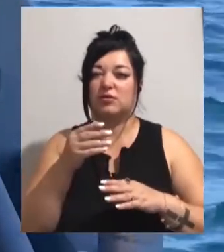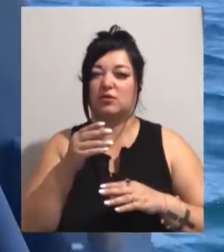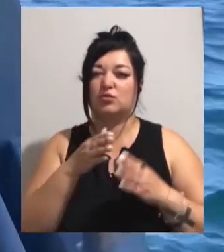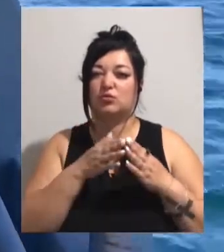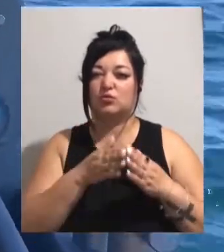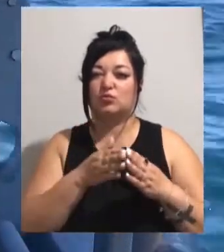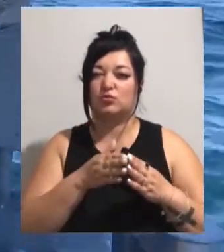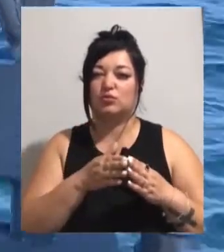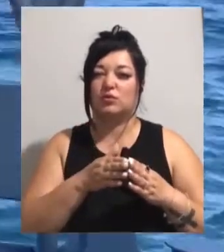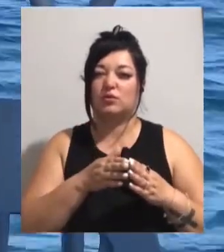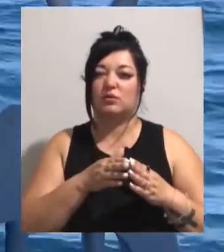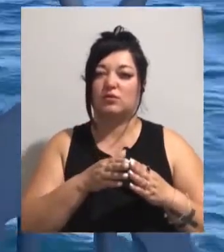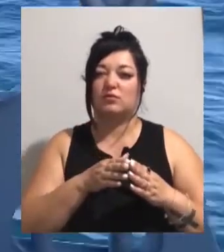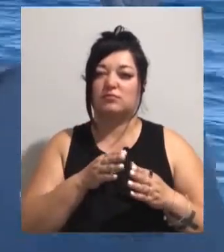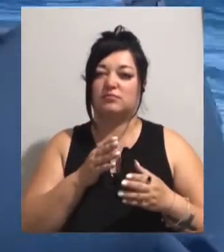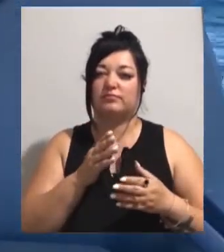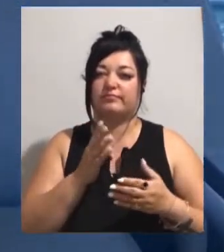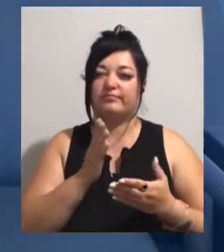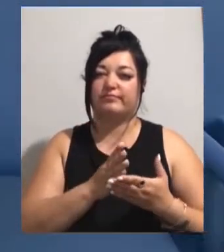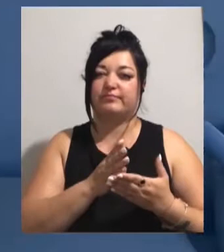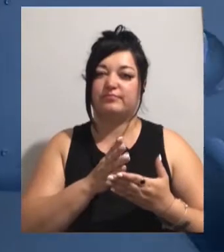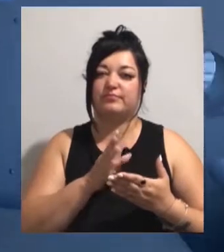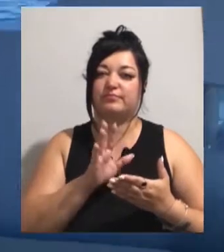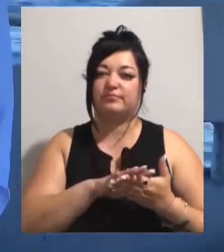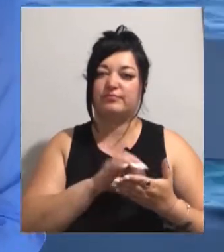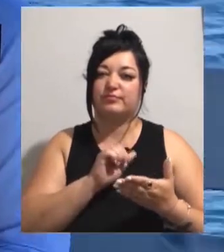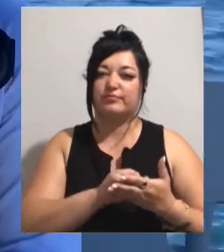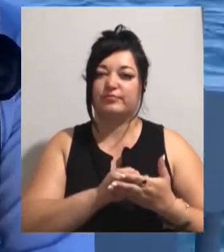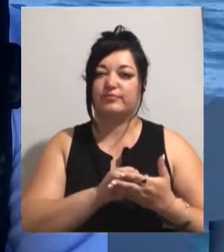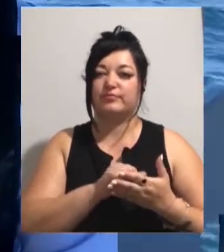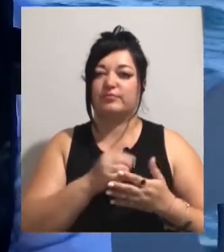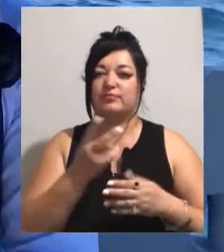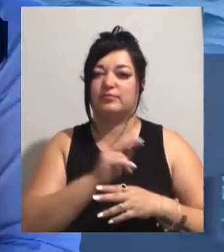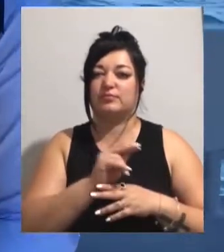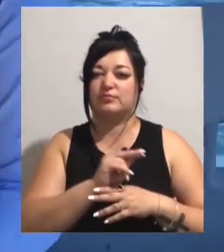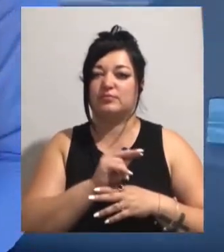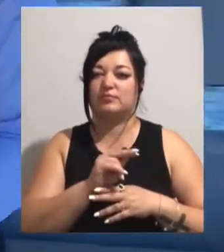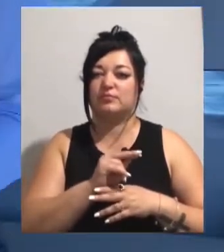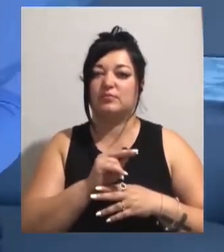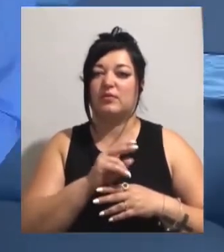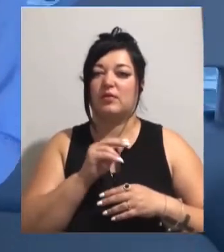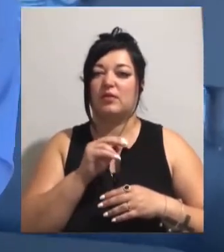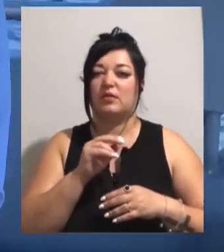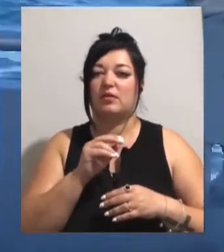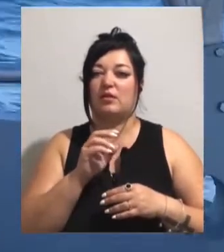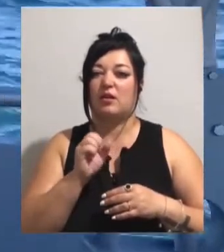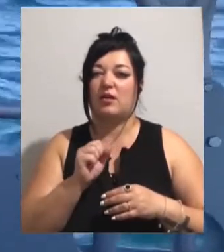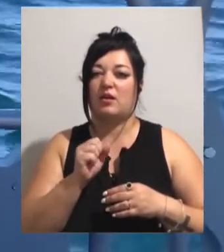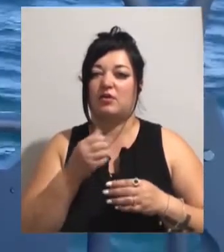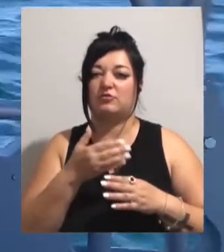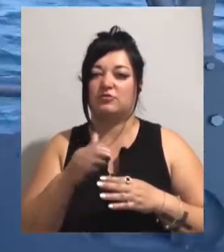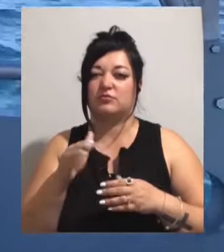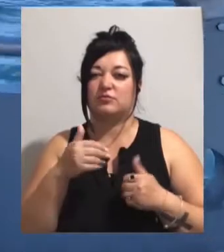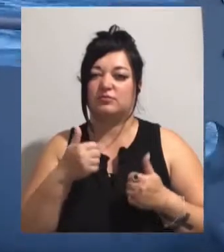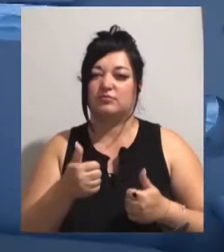за допомогою плавкранів і тросів плавкранів. Це дає нам додатковий важіль